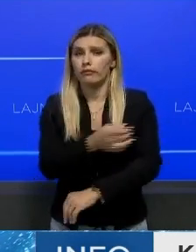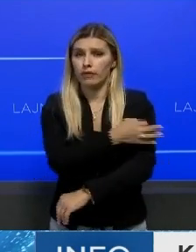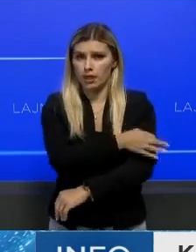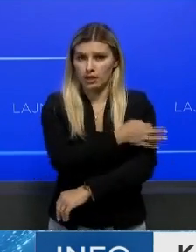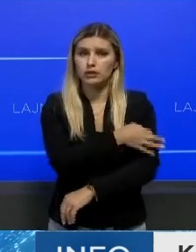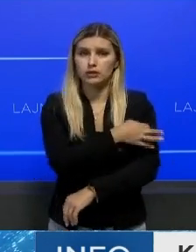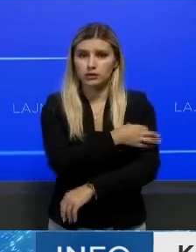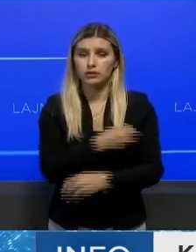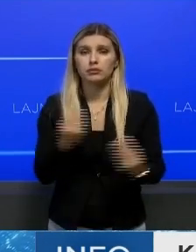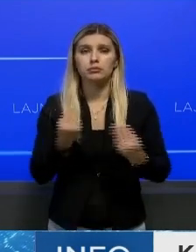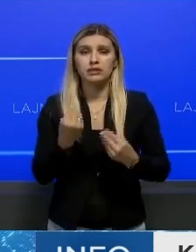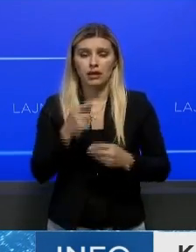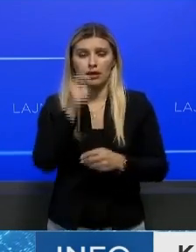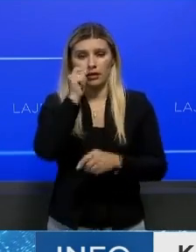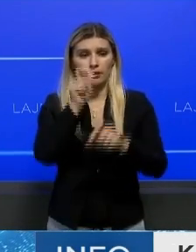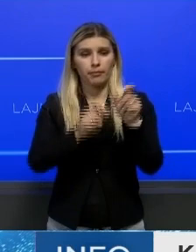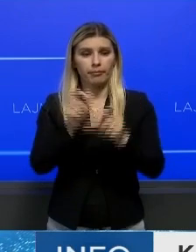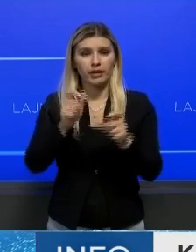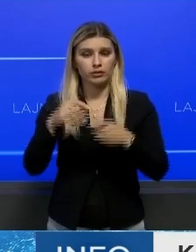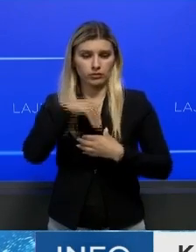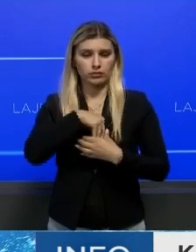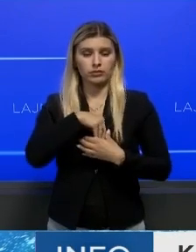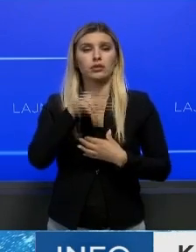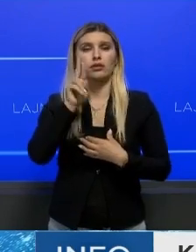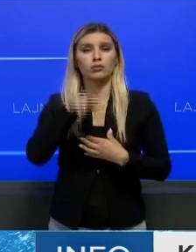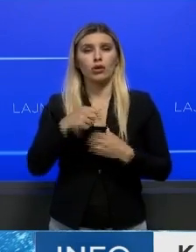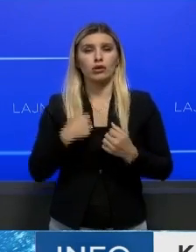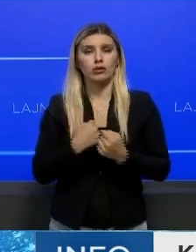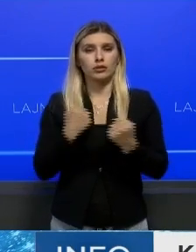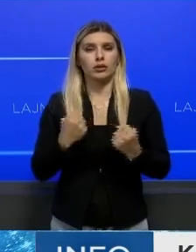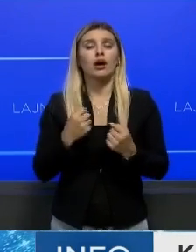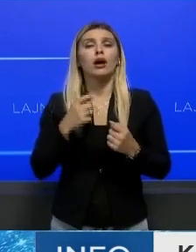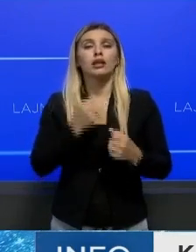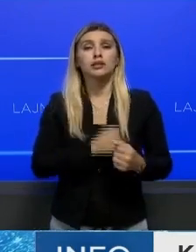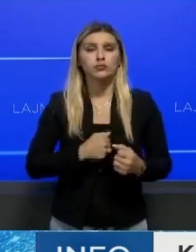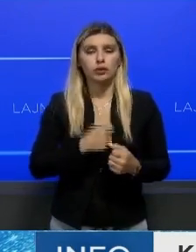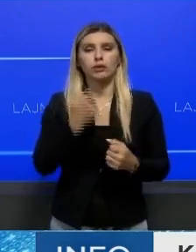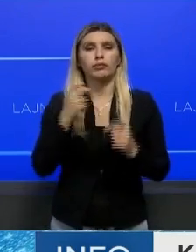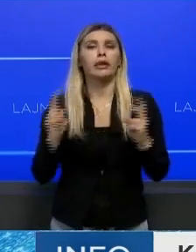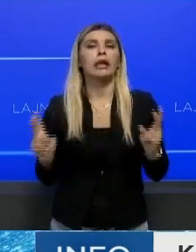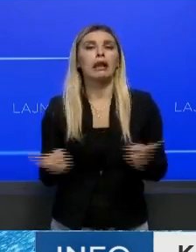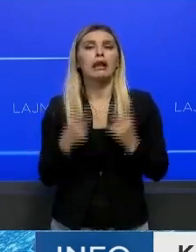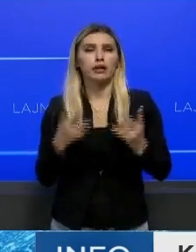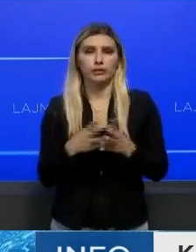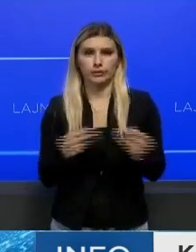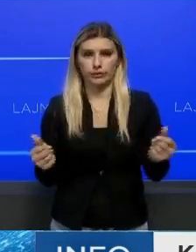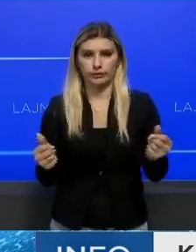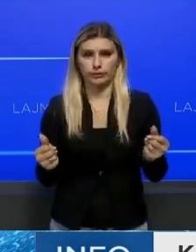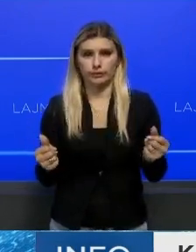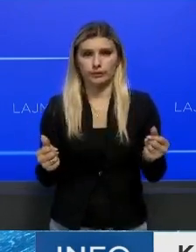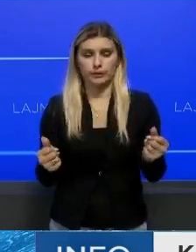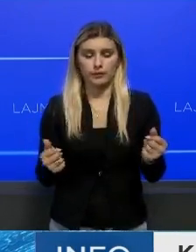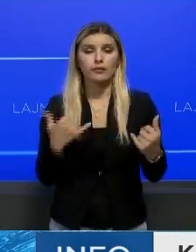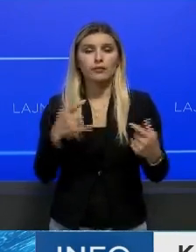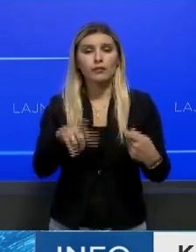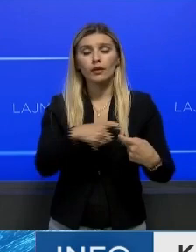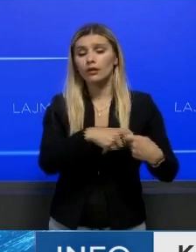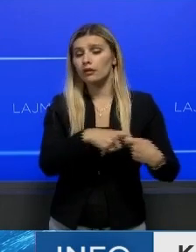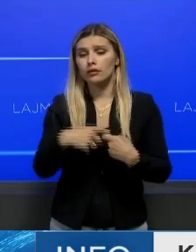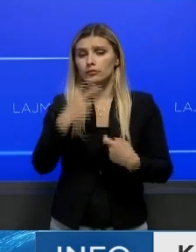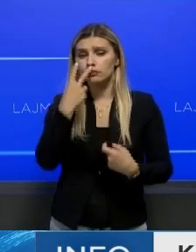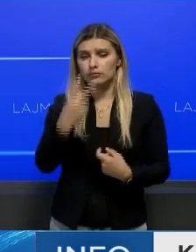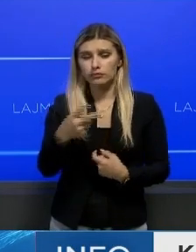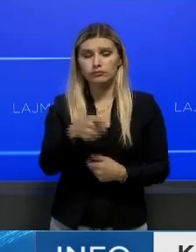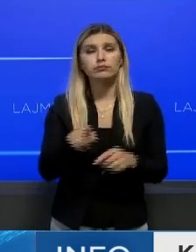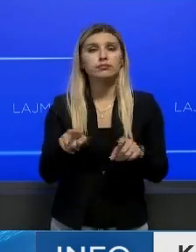bërë, do me thonë, që njëzet të zhvilloj një imunitet dhe të zhvilloj një format lehtë të smogjes. Duket që kemi të bojnë, do me thonë, me